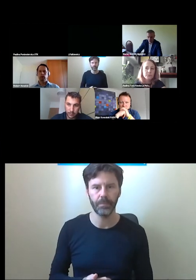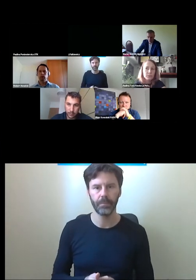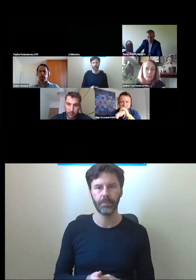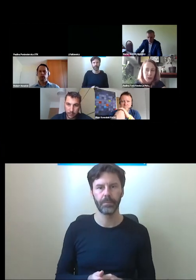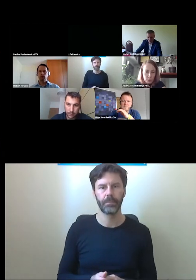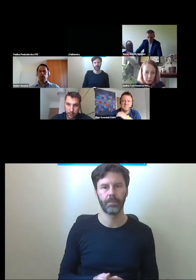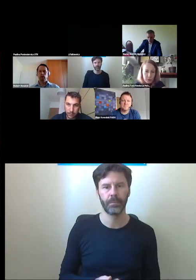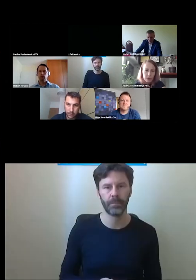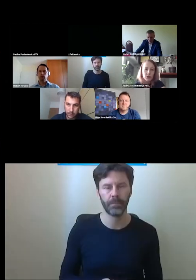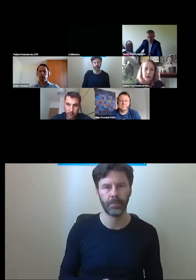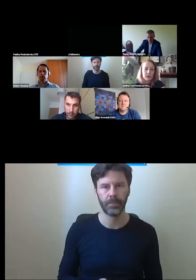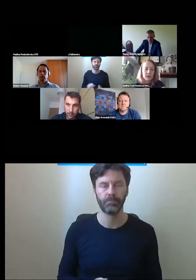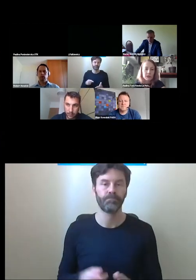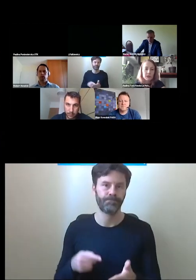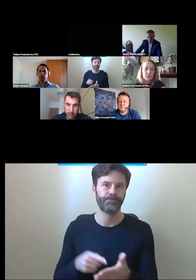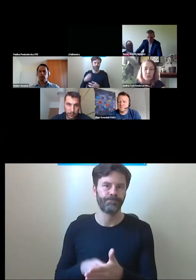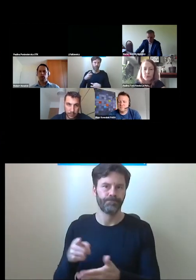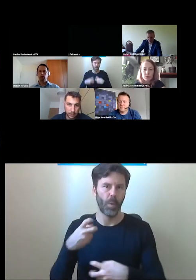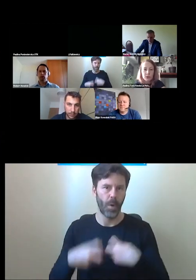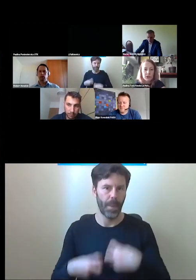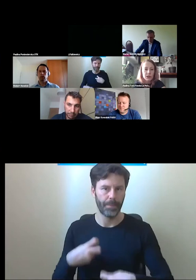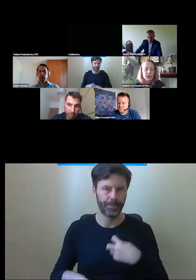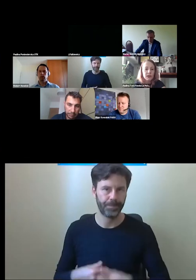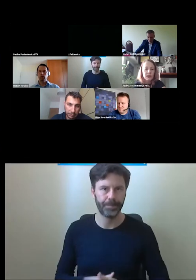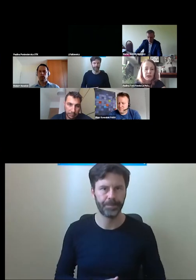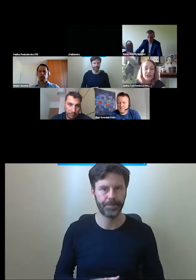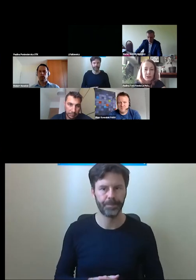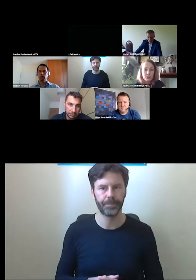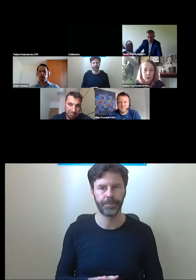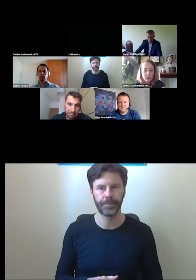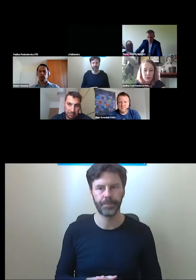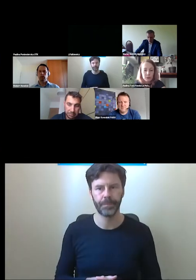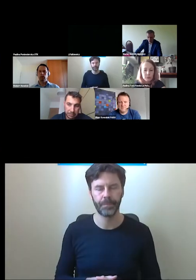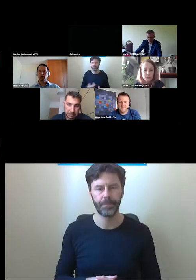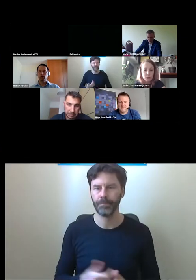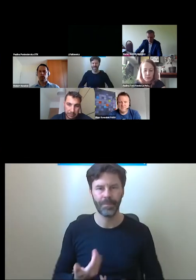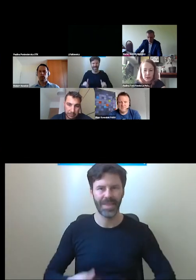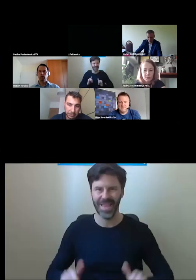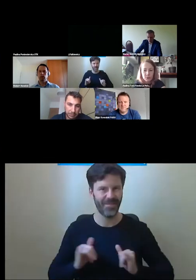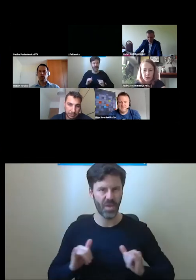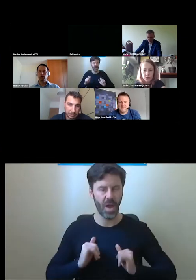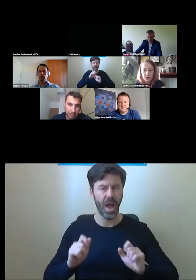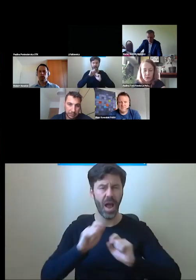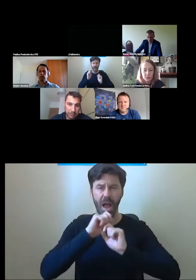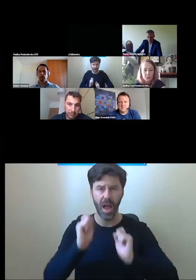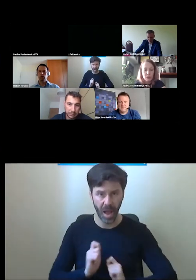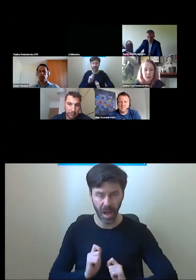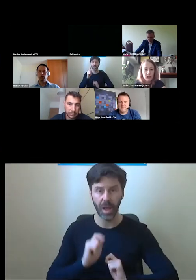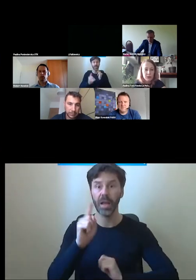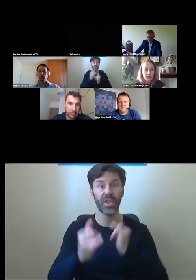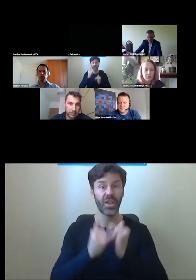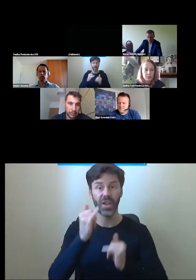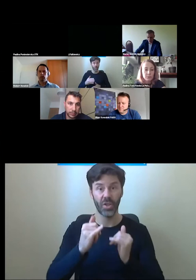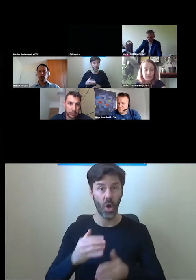problematyczne. Absolutnie nie jest komfortowe, bo sama podróż taką platformą